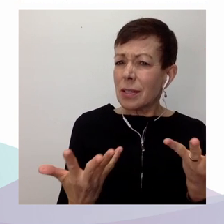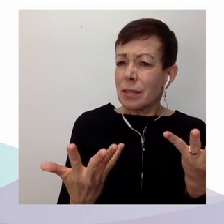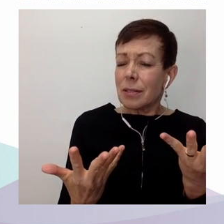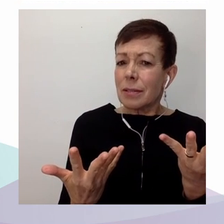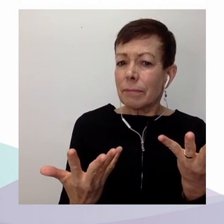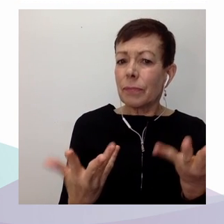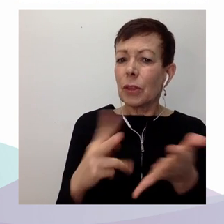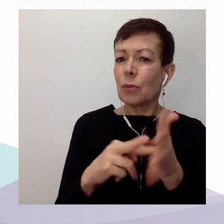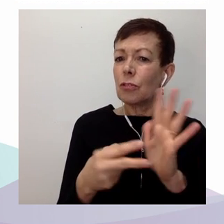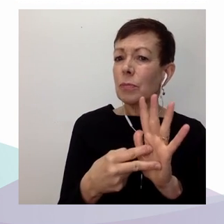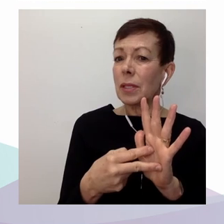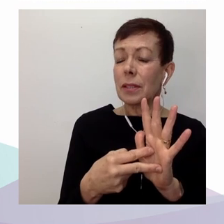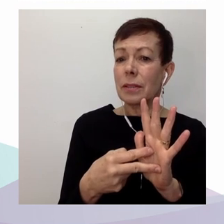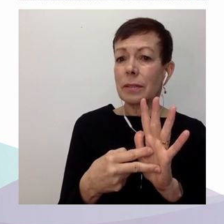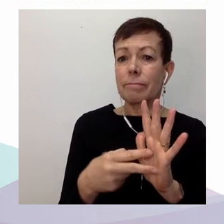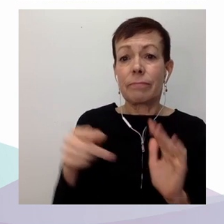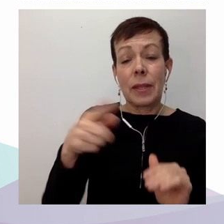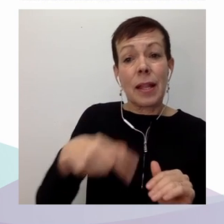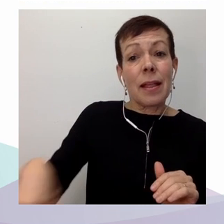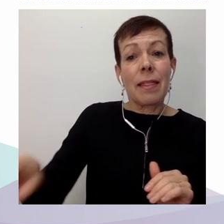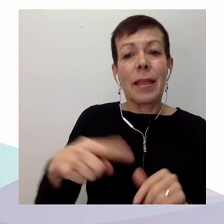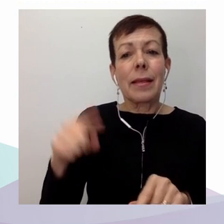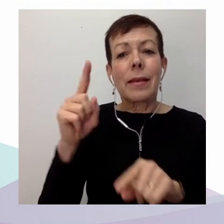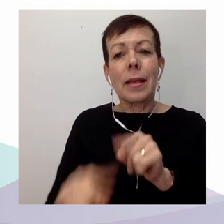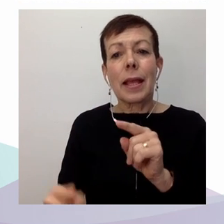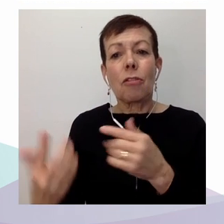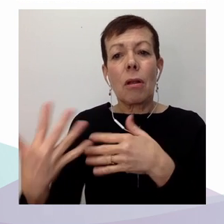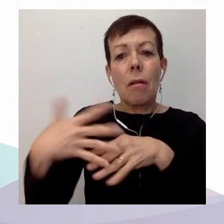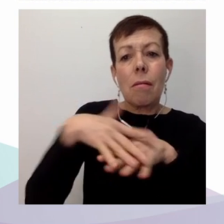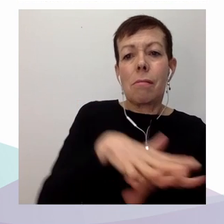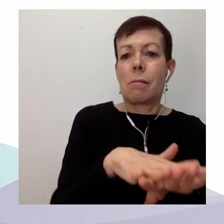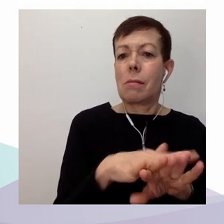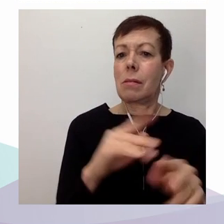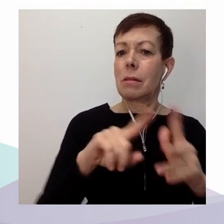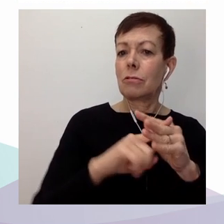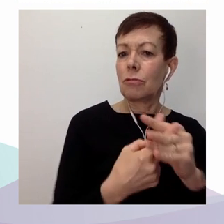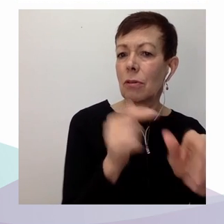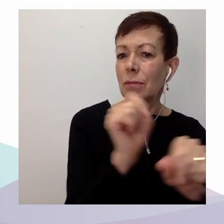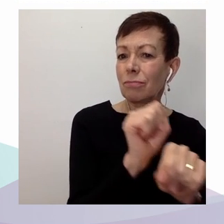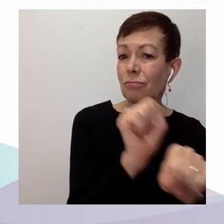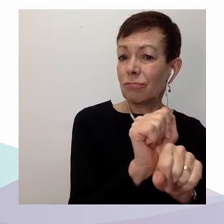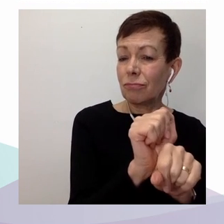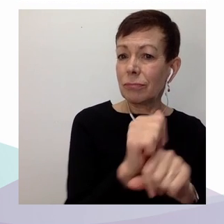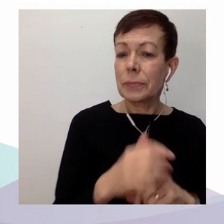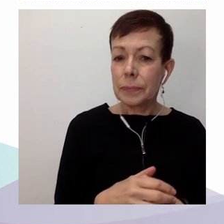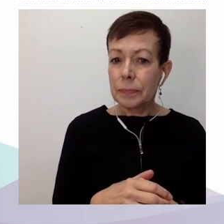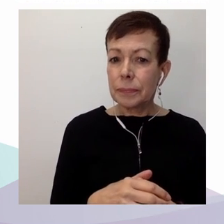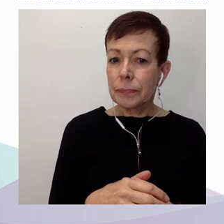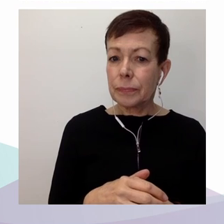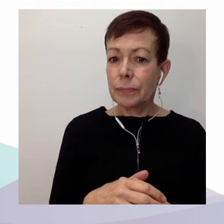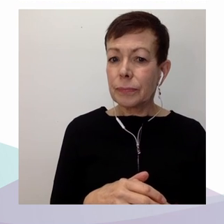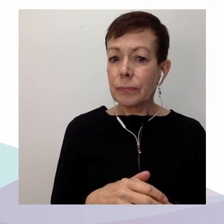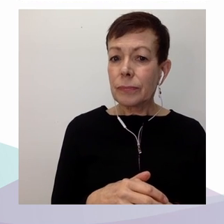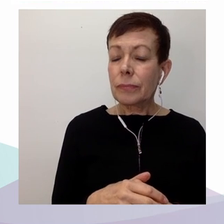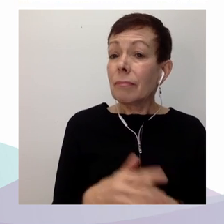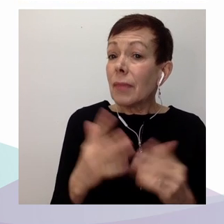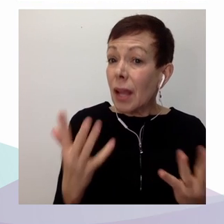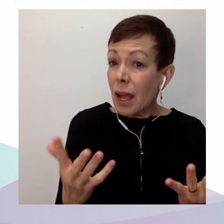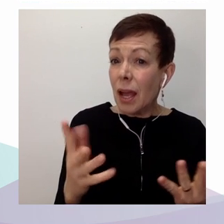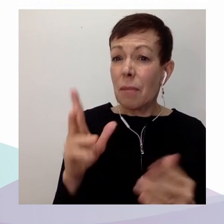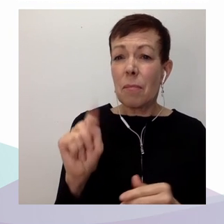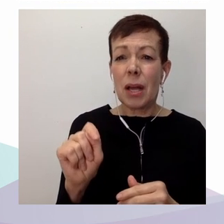Pourtant, les catégorisations de l'aide sociale, fondées sur l'aptitude à l'emploi, continuent de distinguer les bons